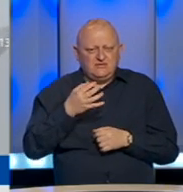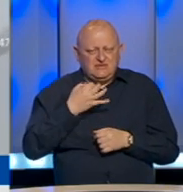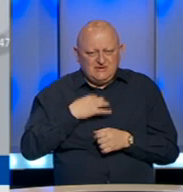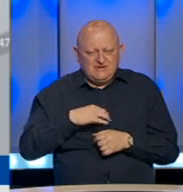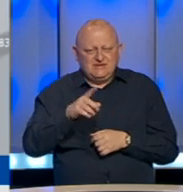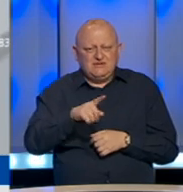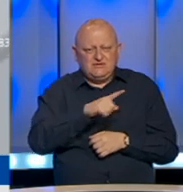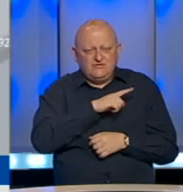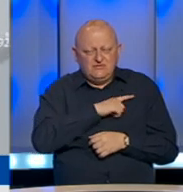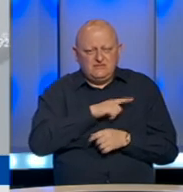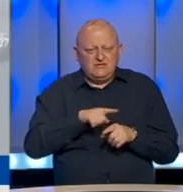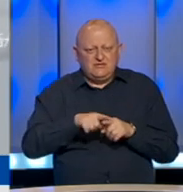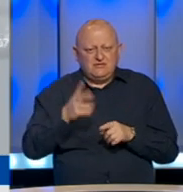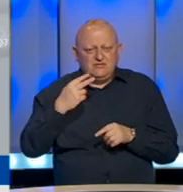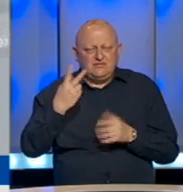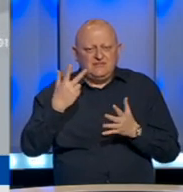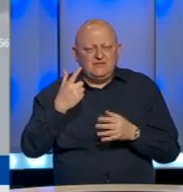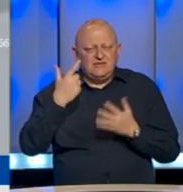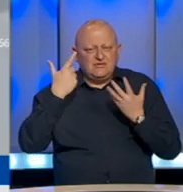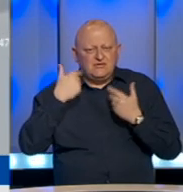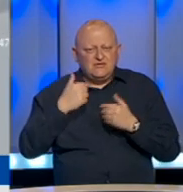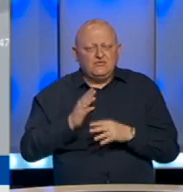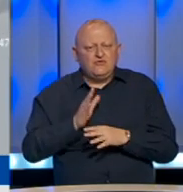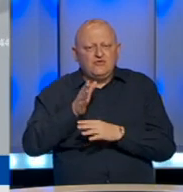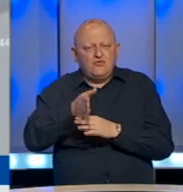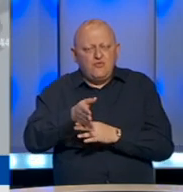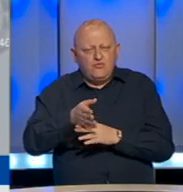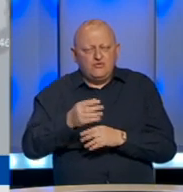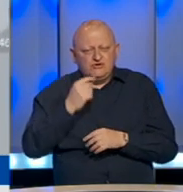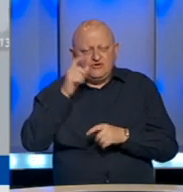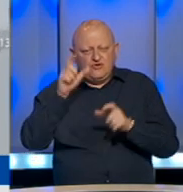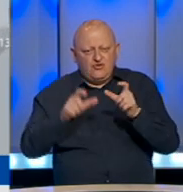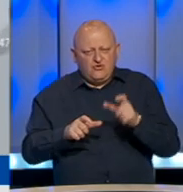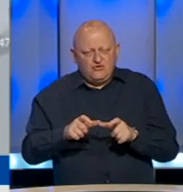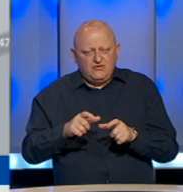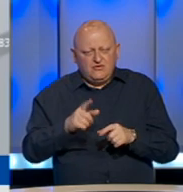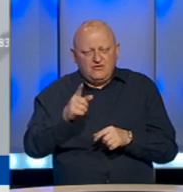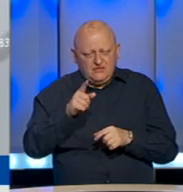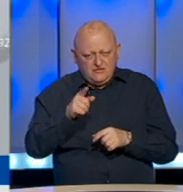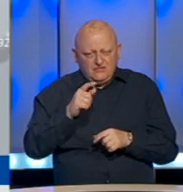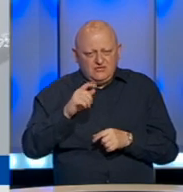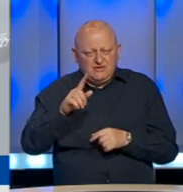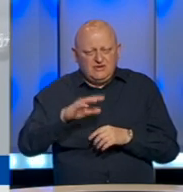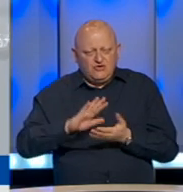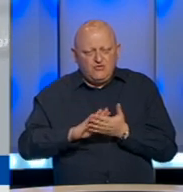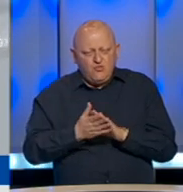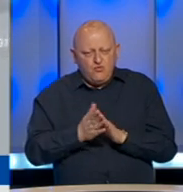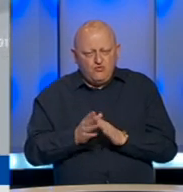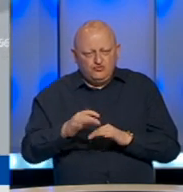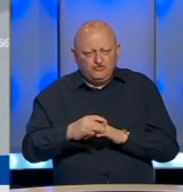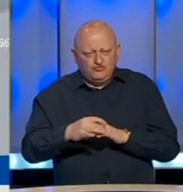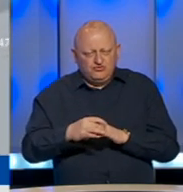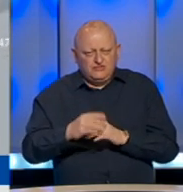preminule, on je bio prije dvije, tri sedmice u posjeti kod roditelja, naravno kod gospođe i njenog supruga i